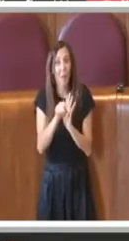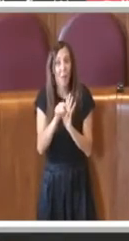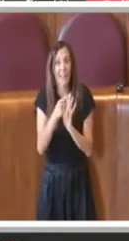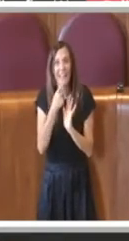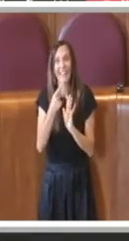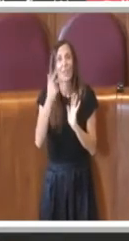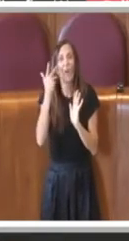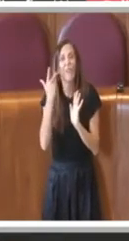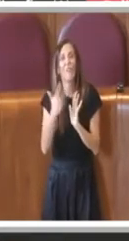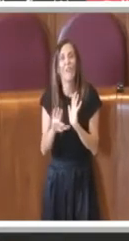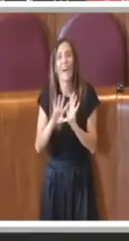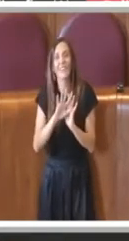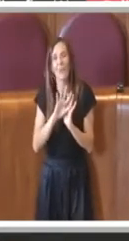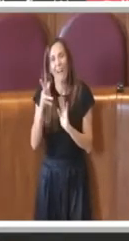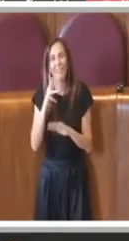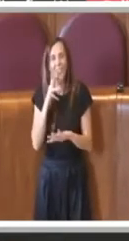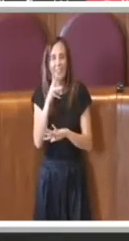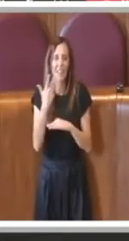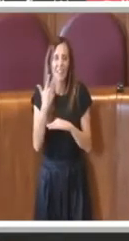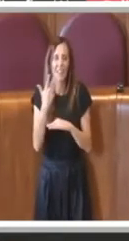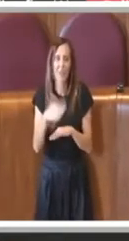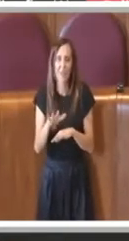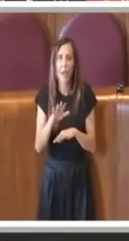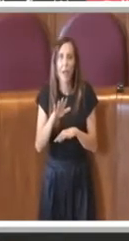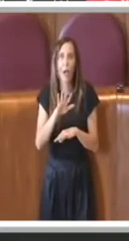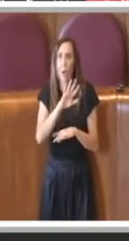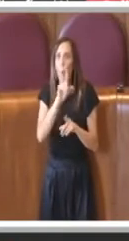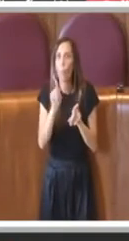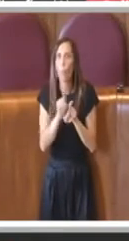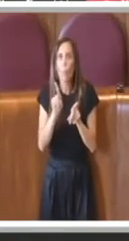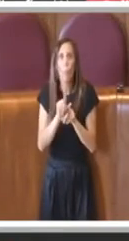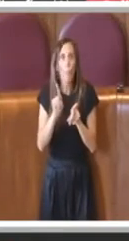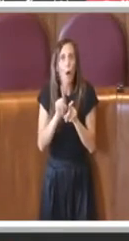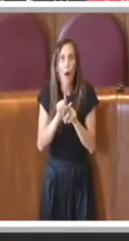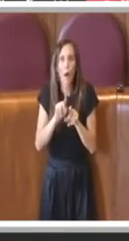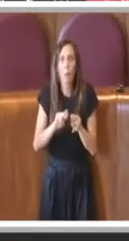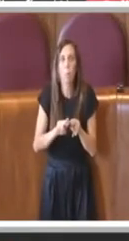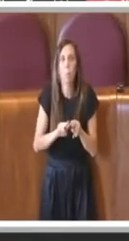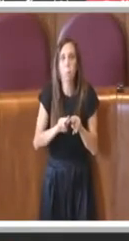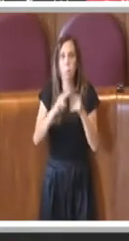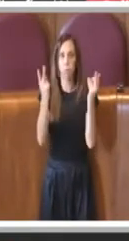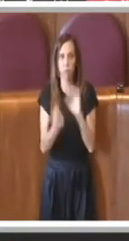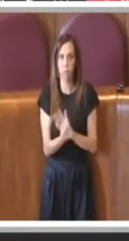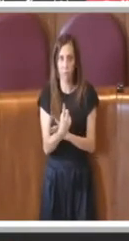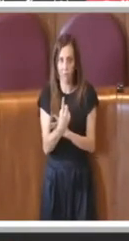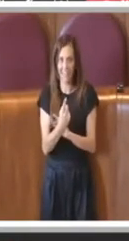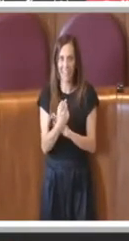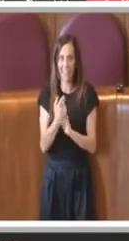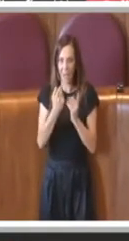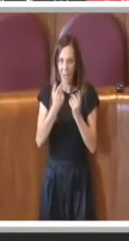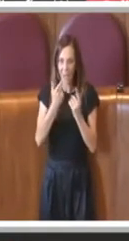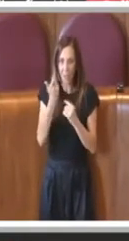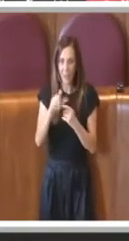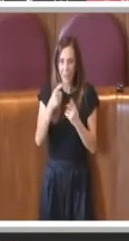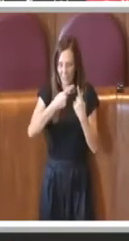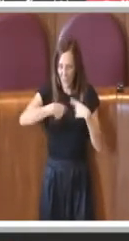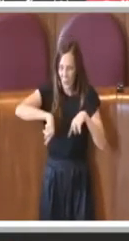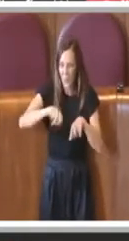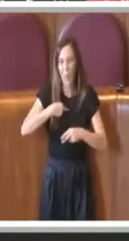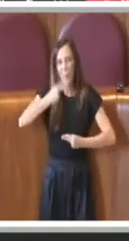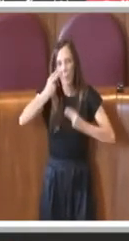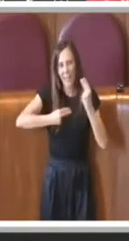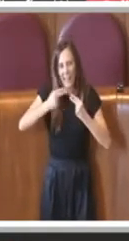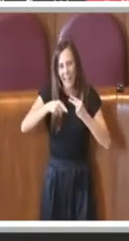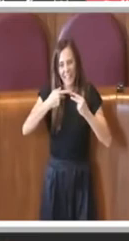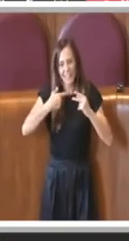detto in un altro intervento come l'apertura del vaso di Pandora perché in realtà andando a scavare nei bilanci ci